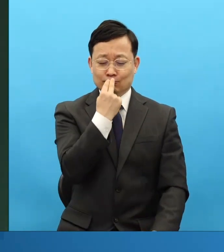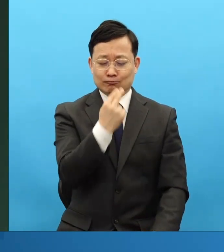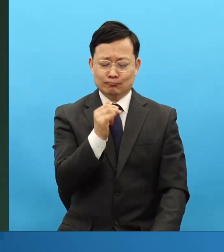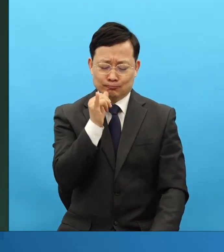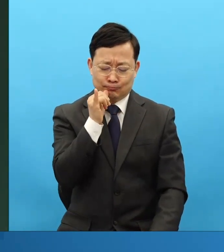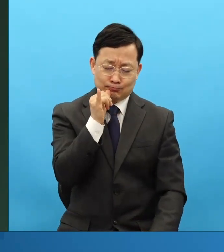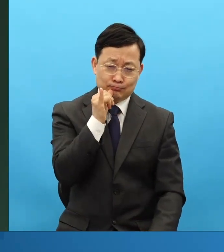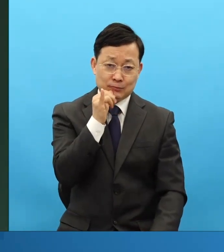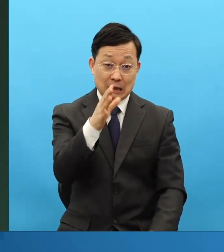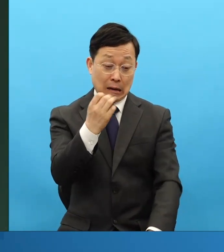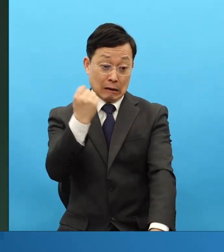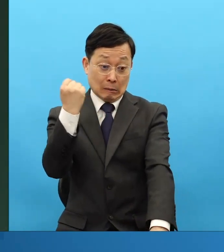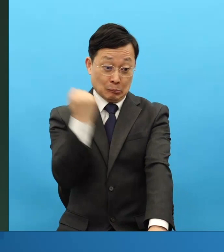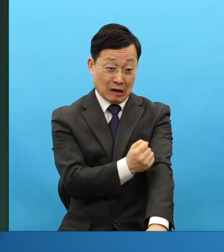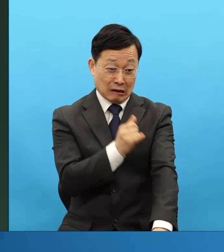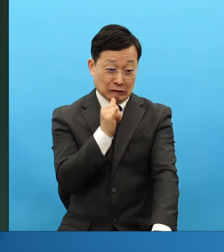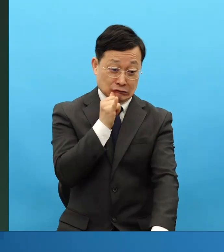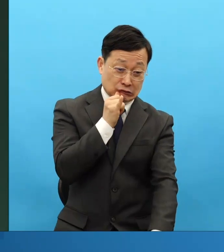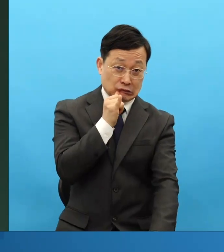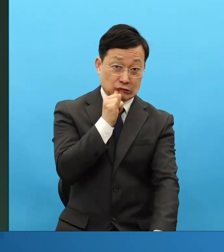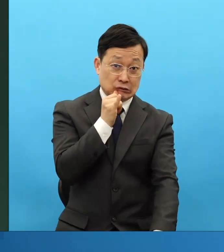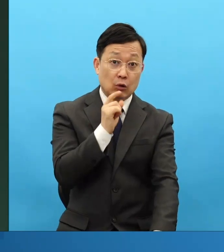마약으로 중독되면 어떻게 되겠죠?